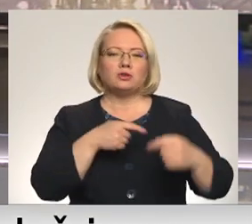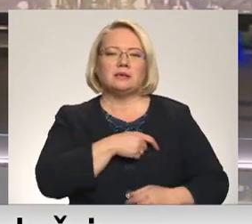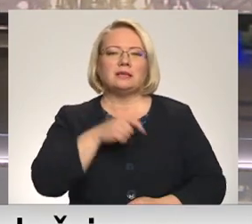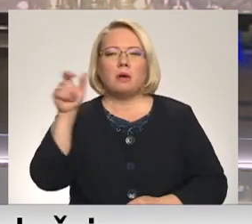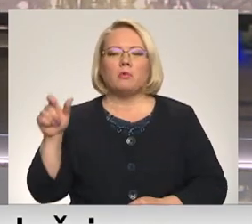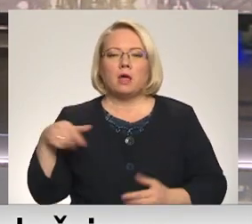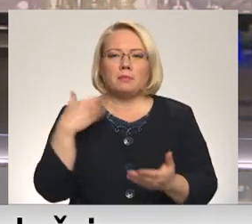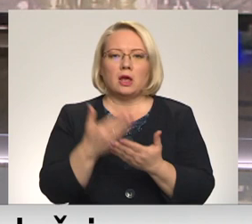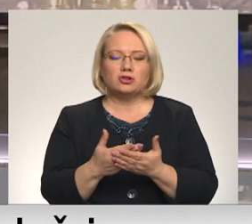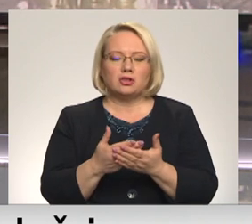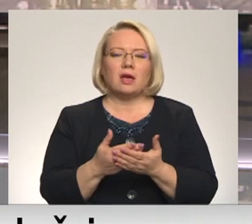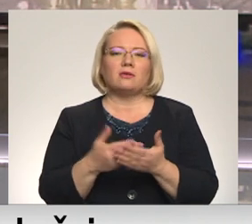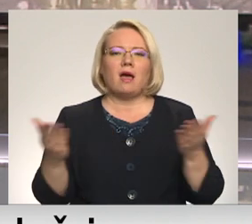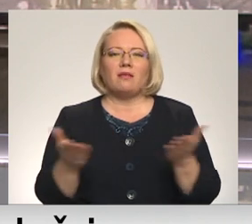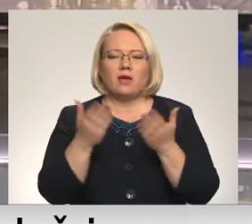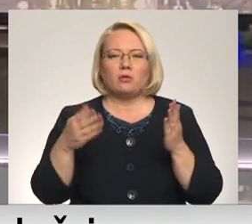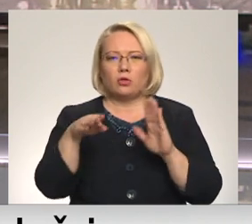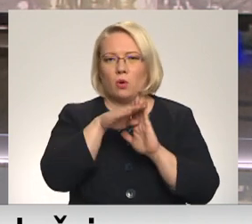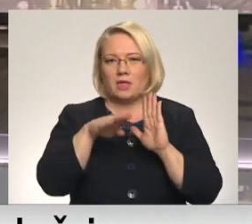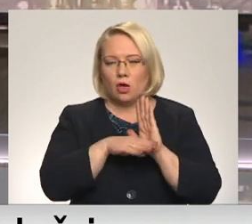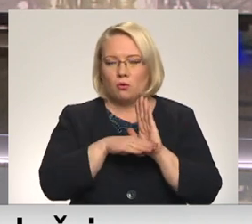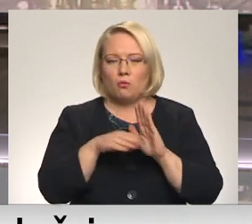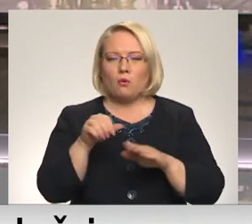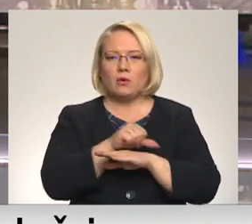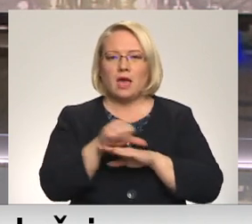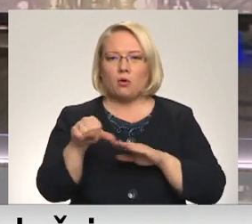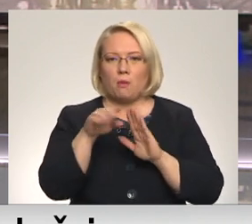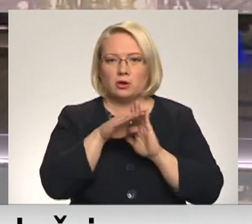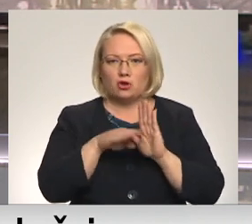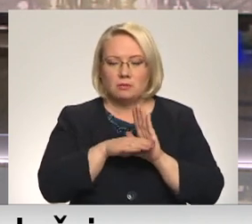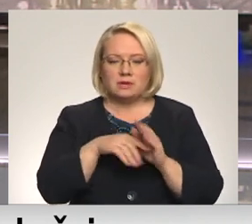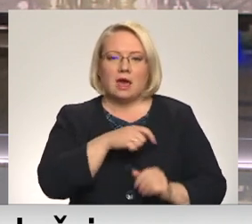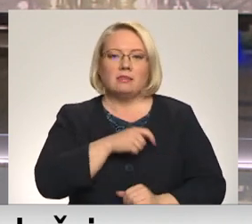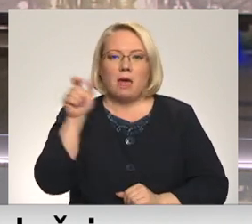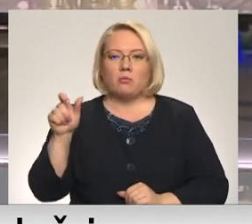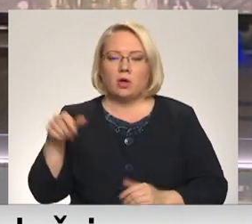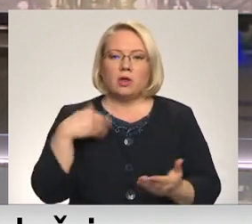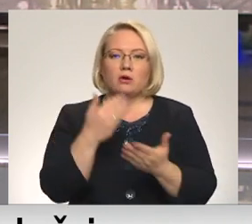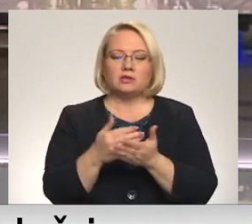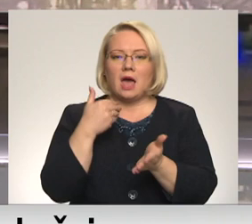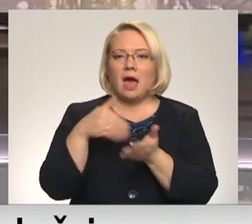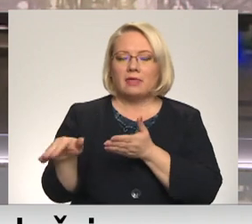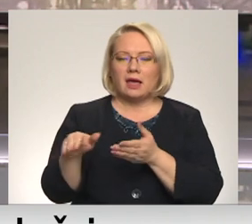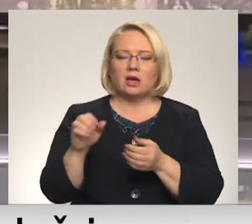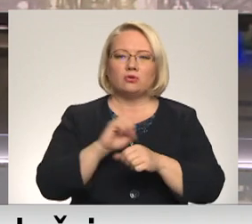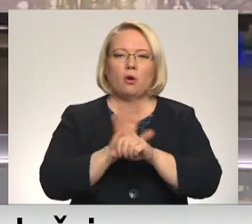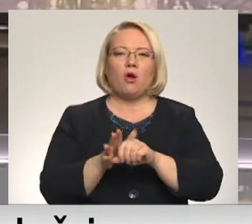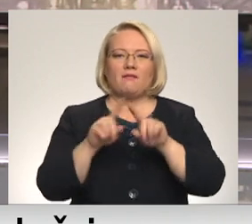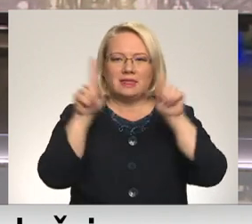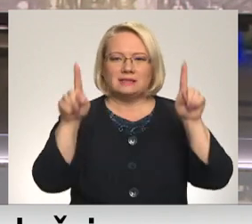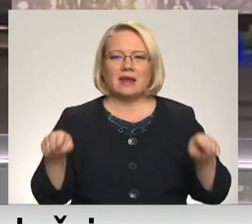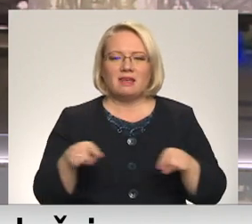priekšlikumus mīkstināt COVID-19 dēļ noteiktos ierobežojumus. Deputāti rosināja atteikties no COVID-certifikātu